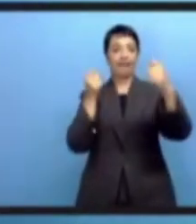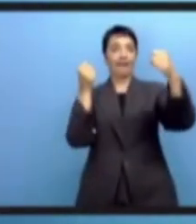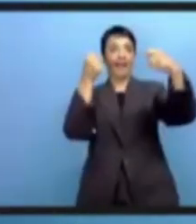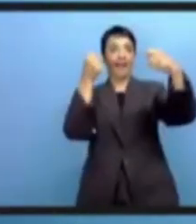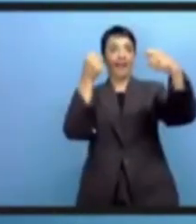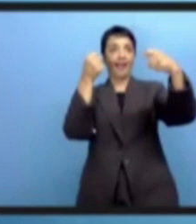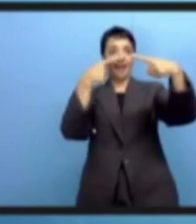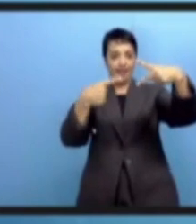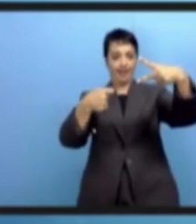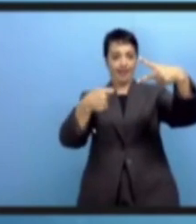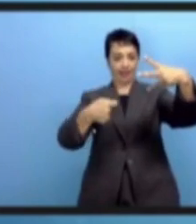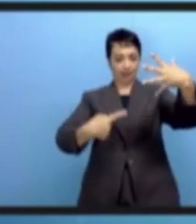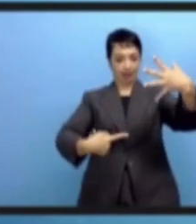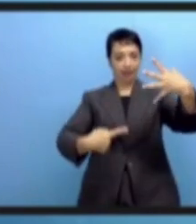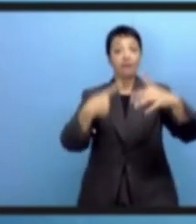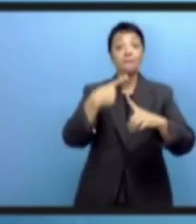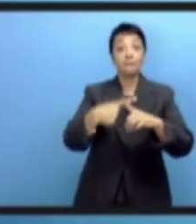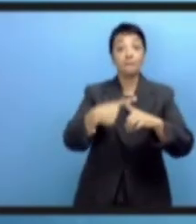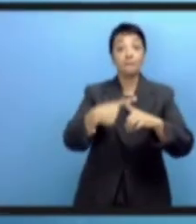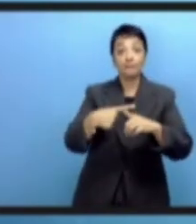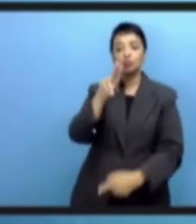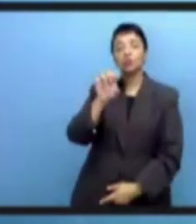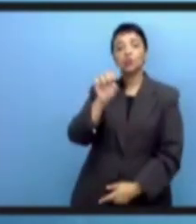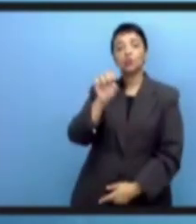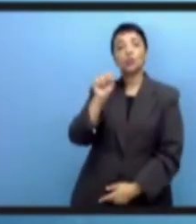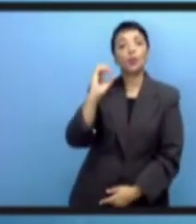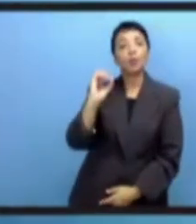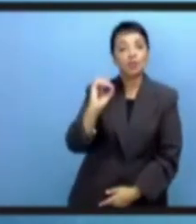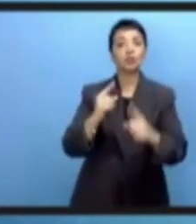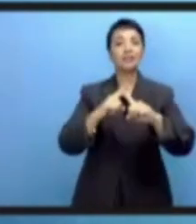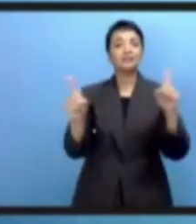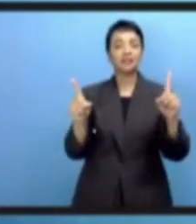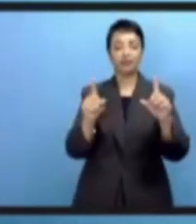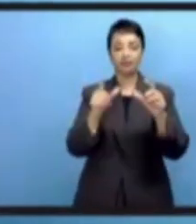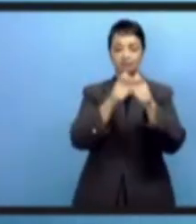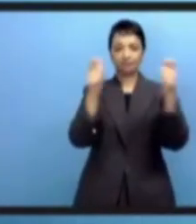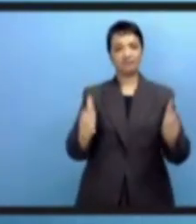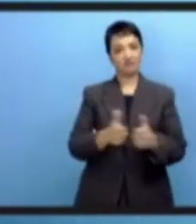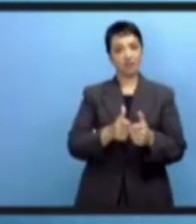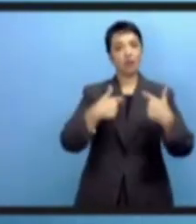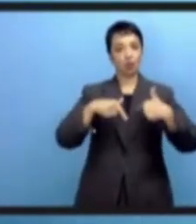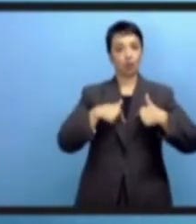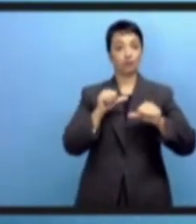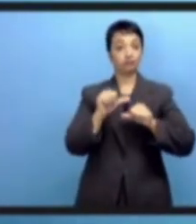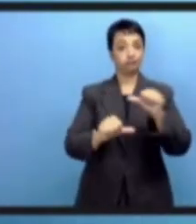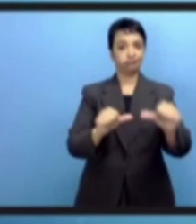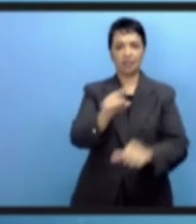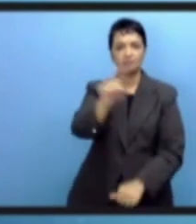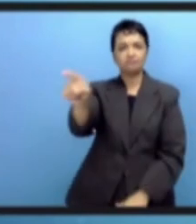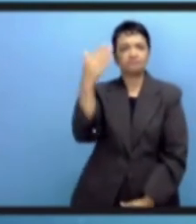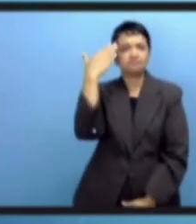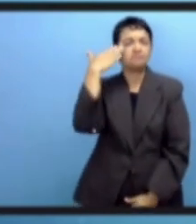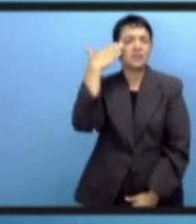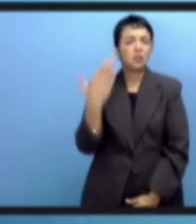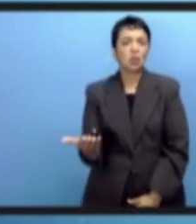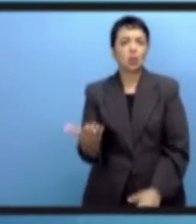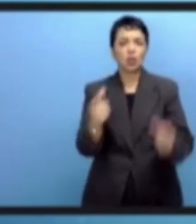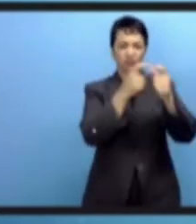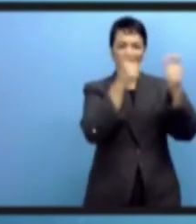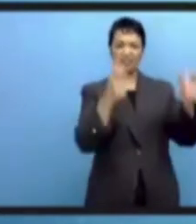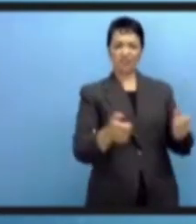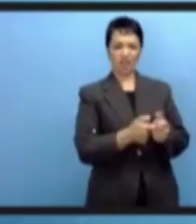частности, мы в этом ключе используем наши универсальные индикаторы интернета.